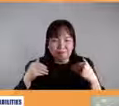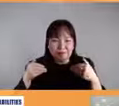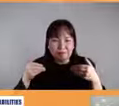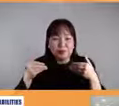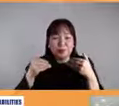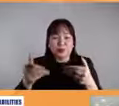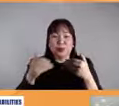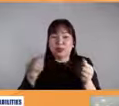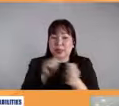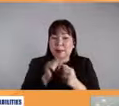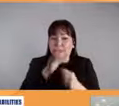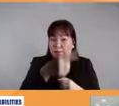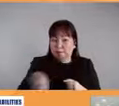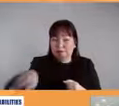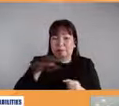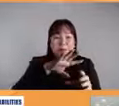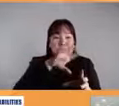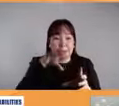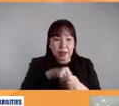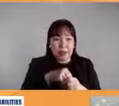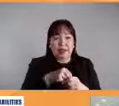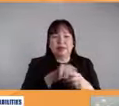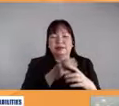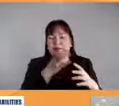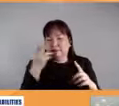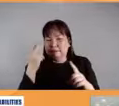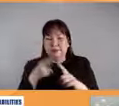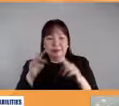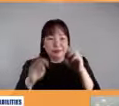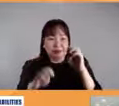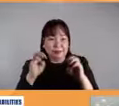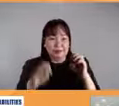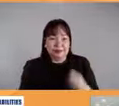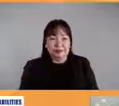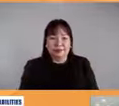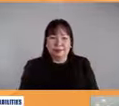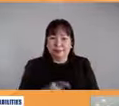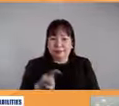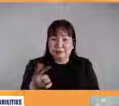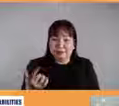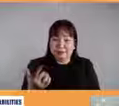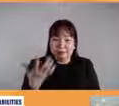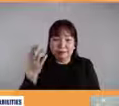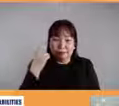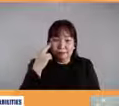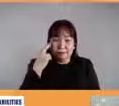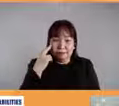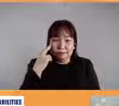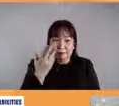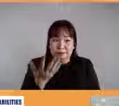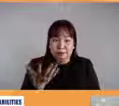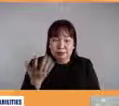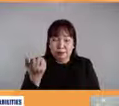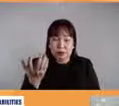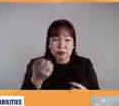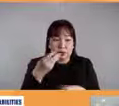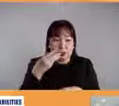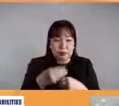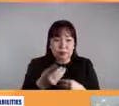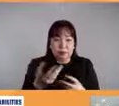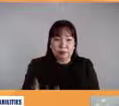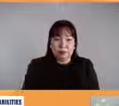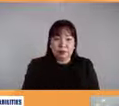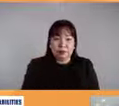kayo sa pagplano hanggang sa evaluation Sir Raniel anything you'd like you'd you'd add po